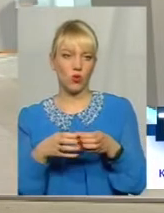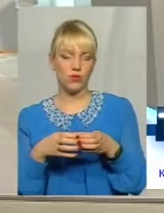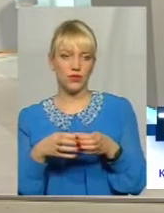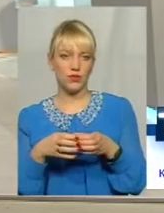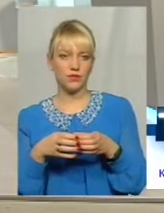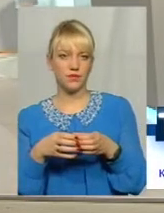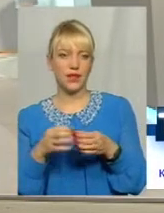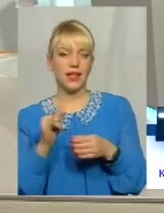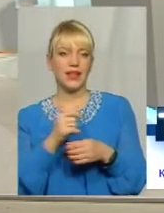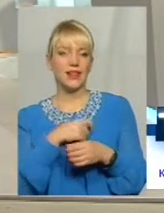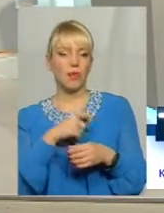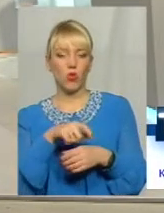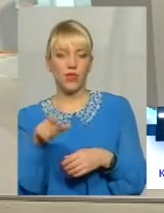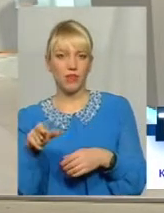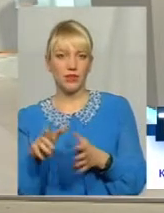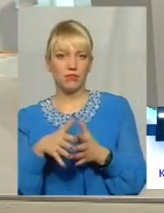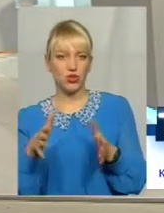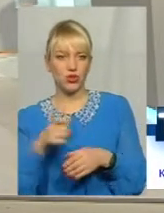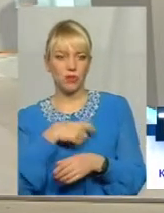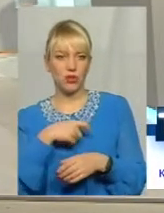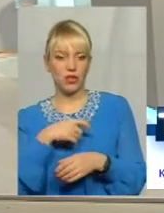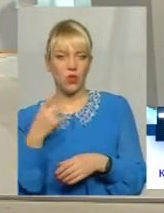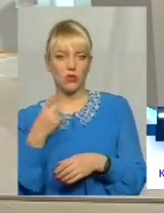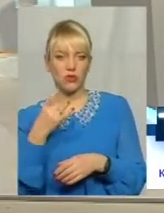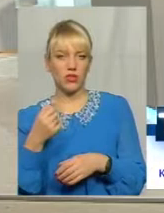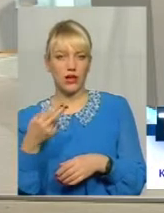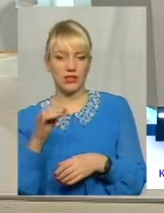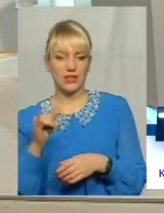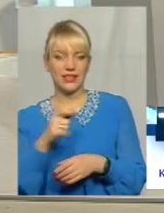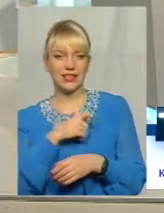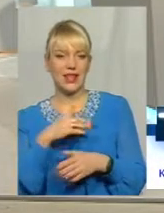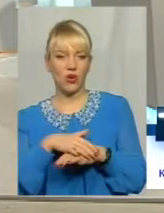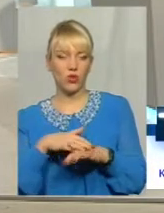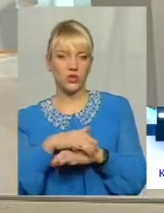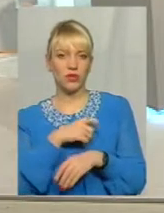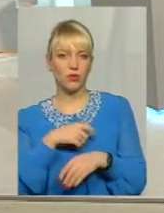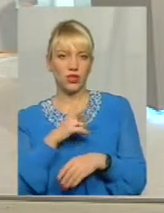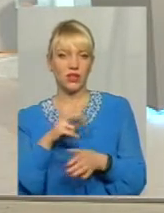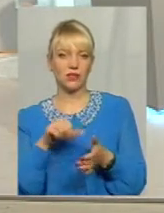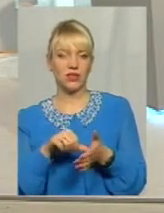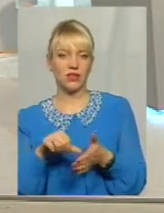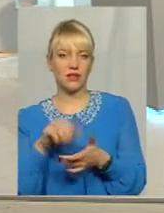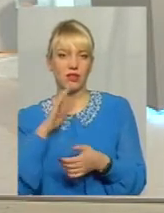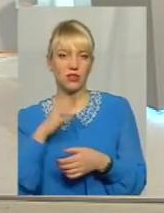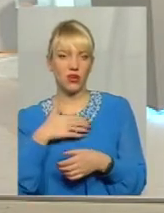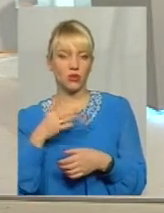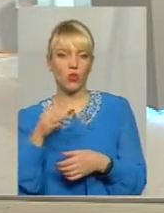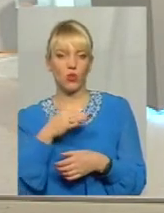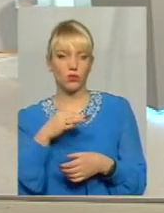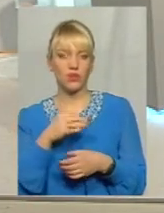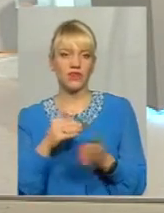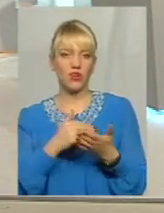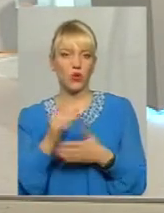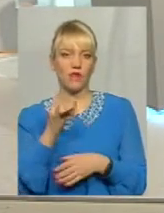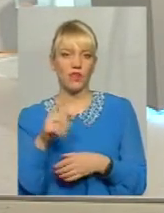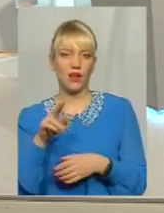власне, депутати, більшість депутатів обласної ради, і народні депутати, які представляють нашу область у Верховній